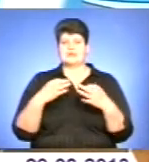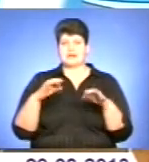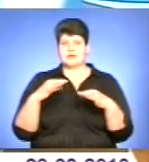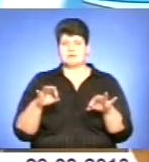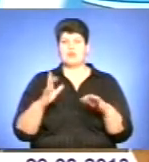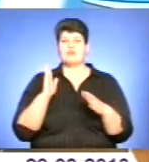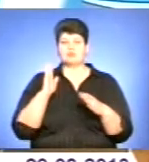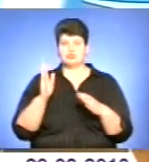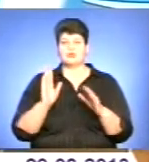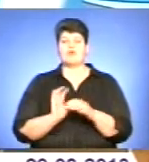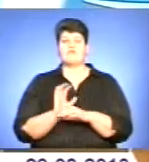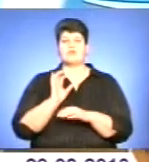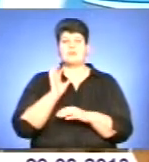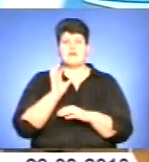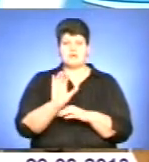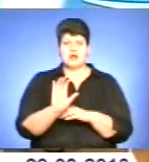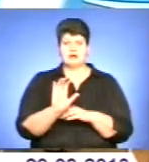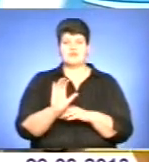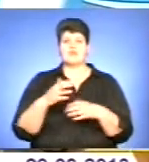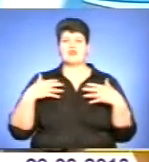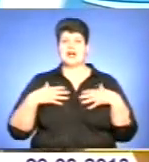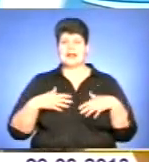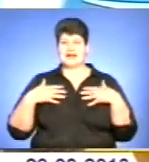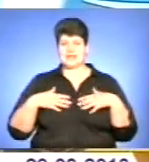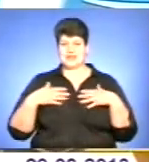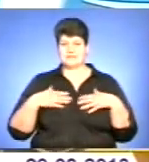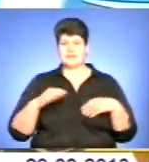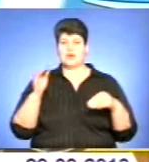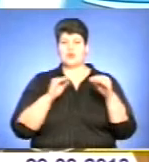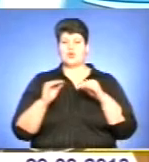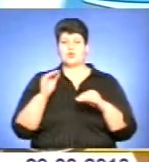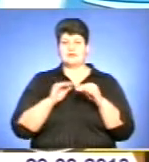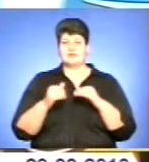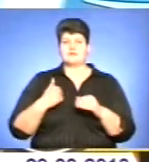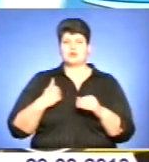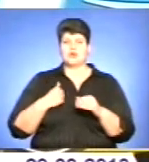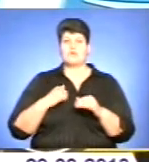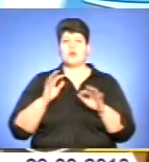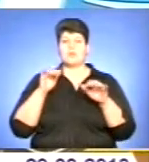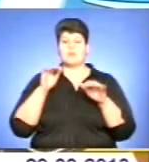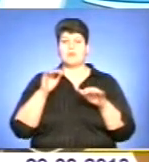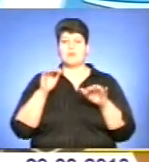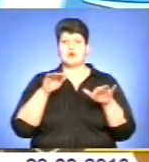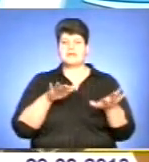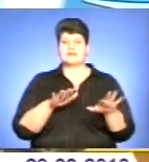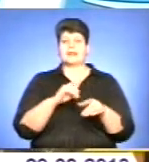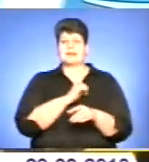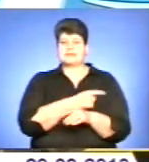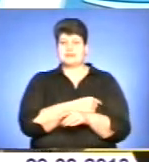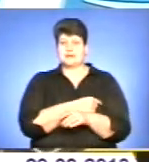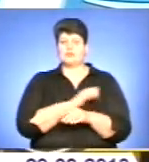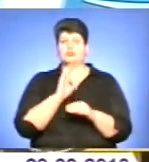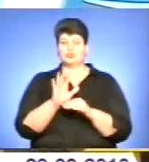відправляти і в Крим для комплектування військово-морських сил, будемо відправляти і